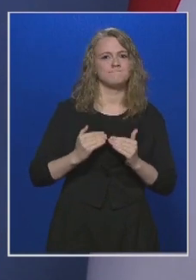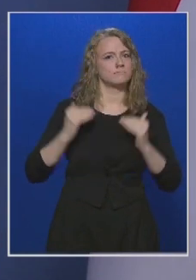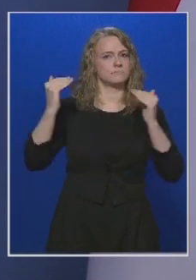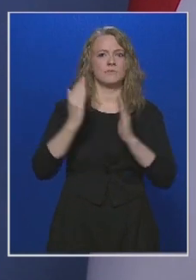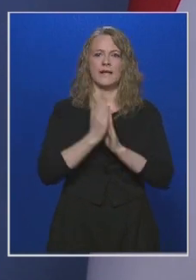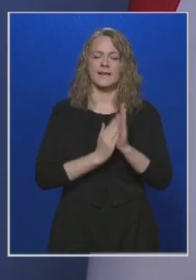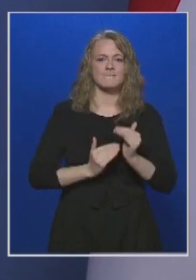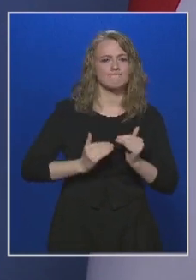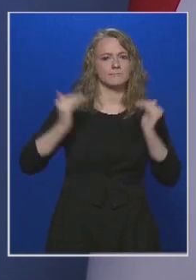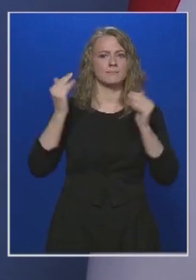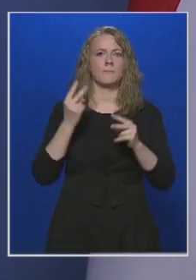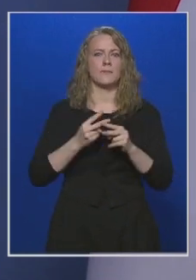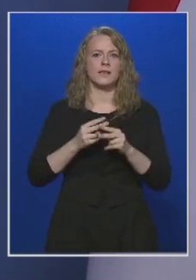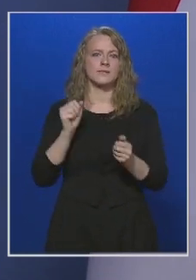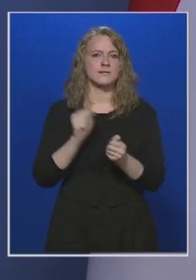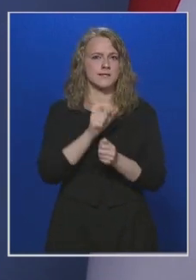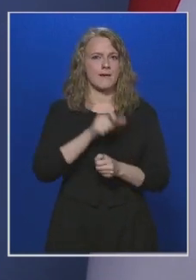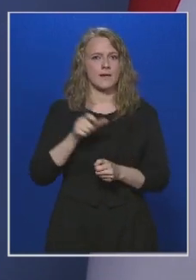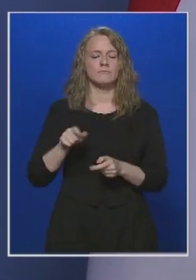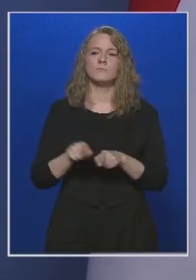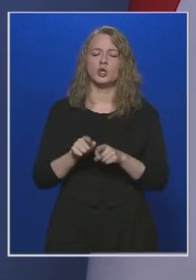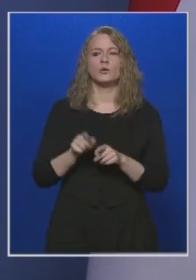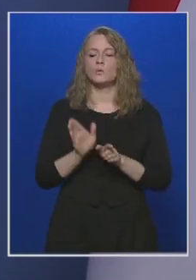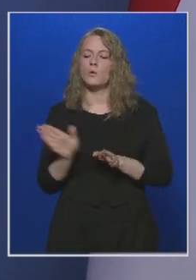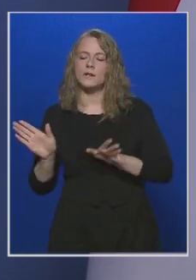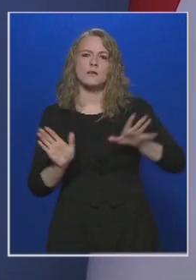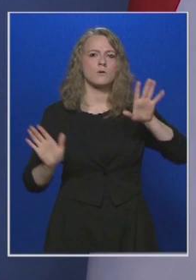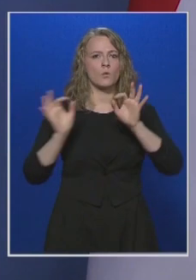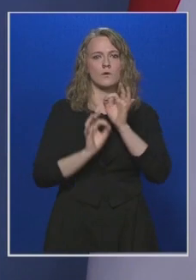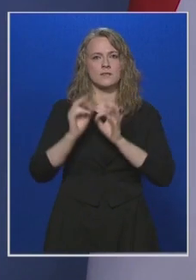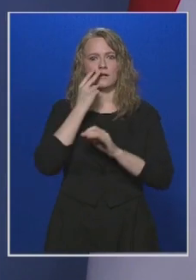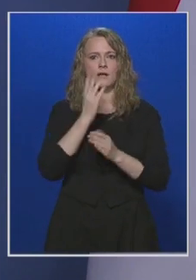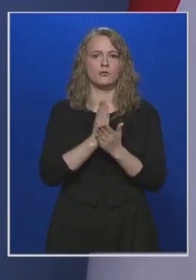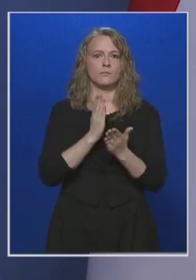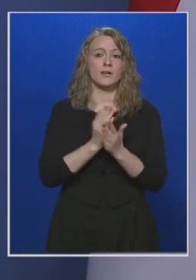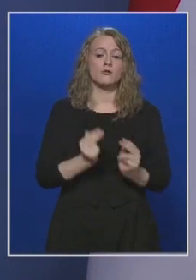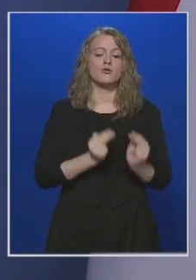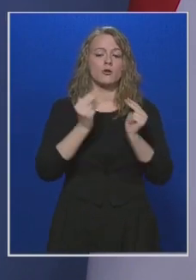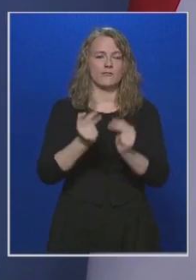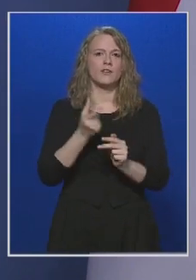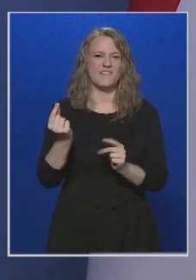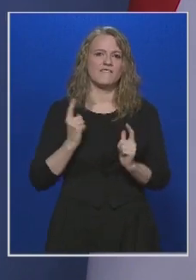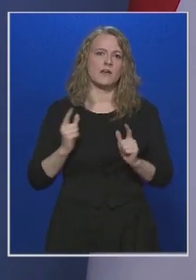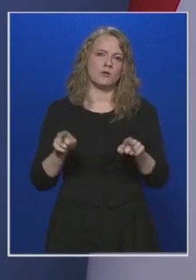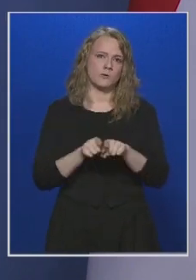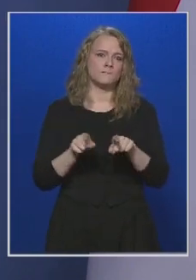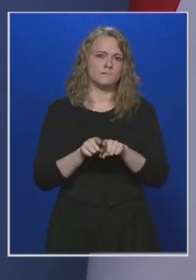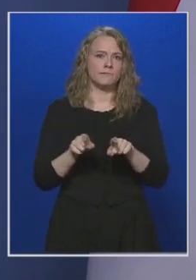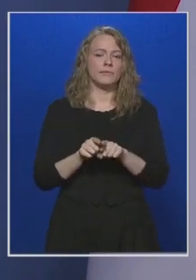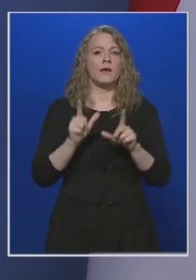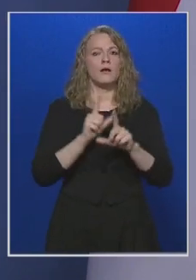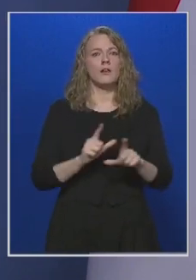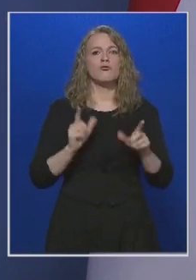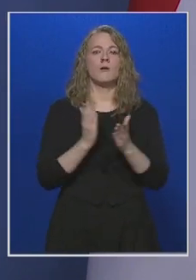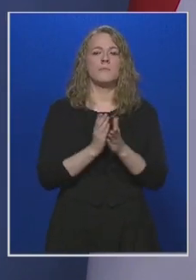kezdett el megnőni a betegek száma, ugyanúgy, ahogy ezt a környező országokban is láthattuk, és a következő napokban is az várható. Lassan